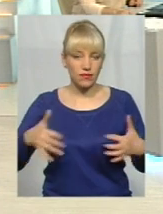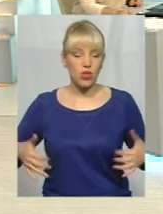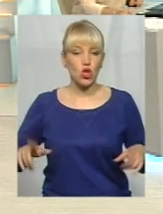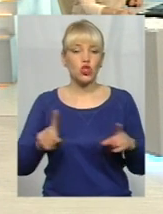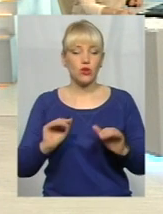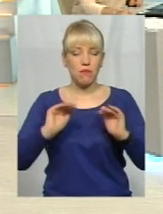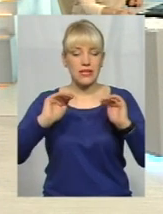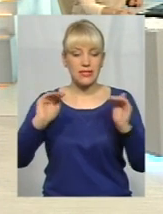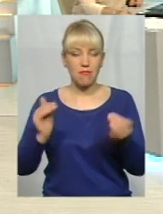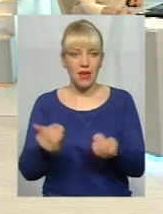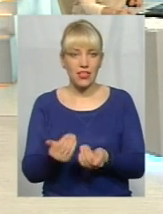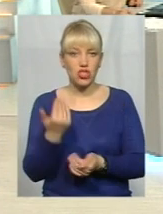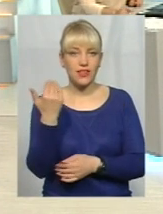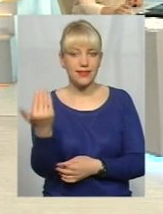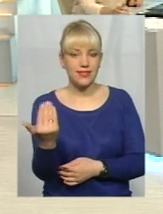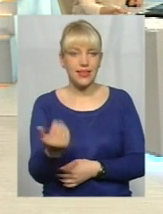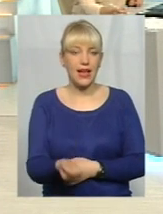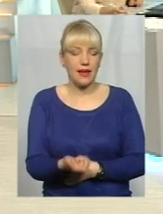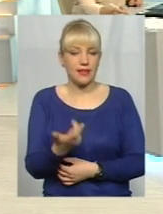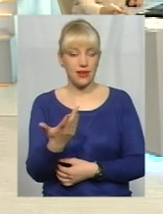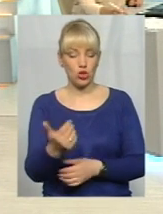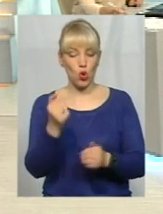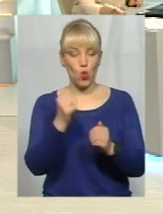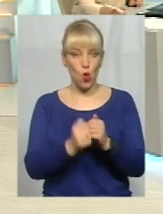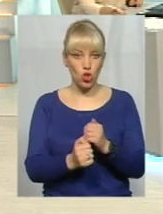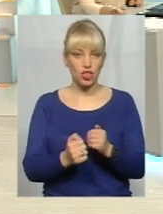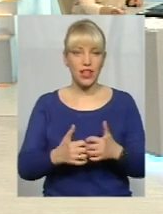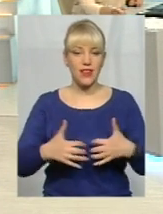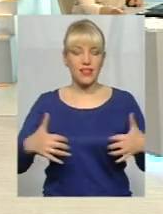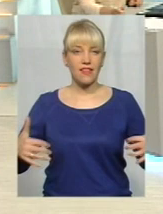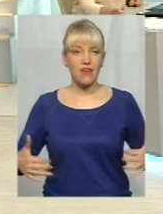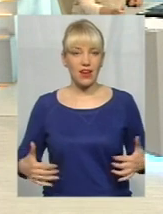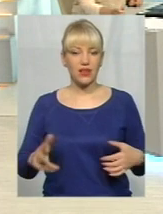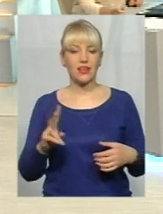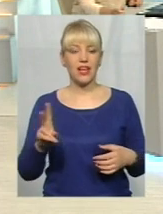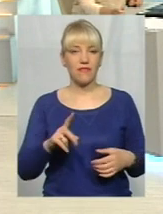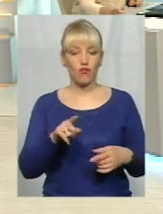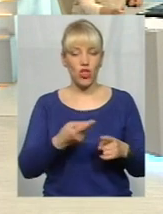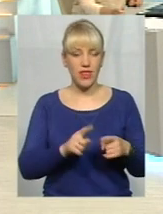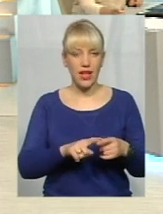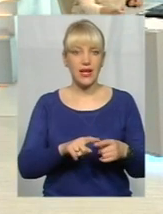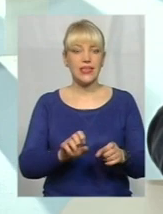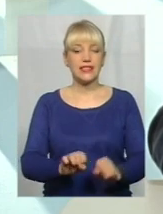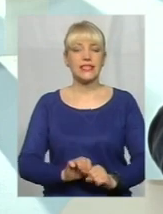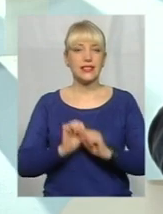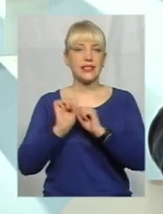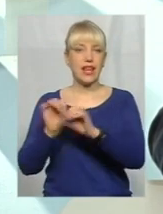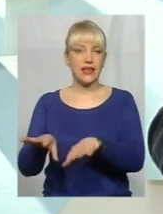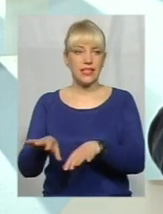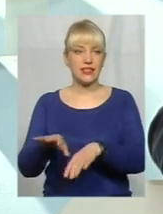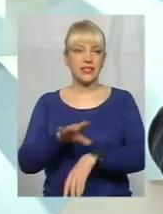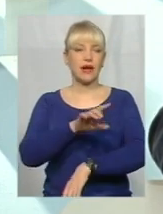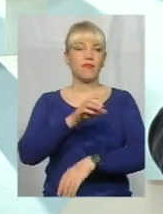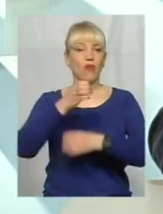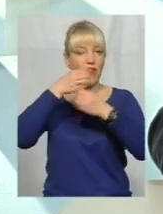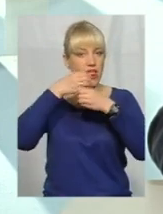їх кількість. Кожна тварина, яка здобувається мисливцями, вона здається в ветеринарну